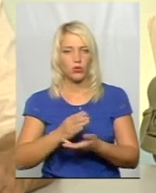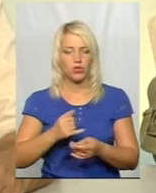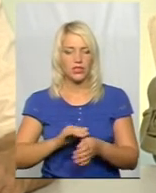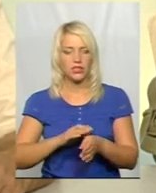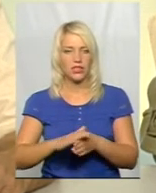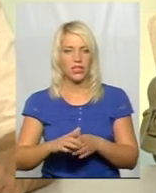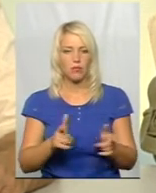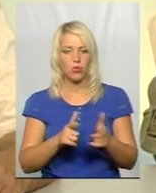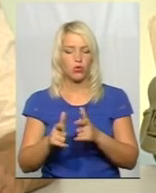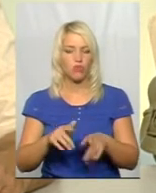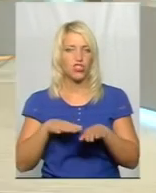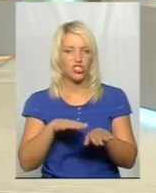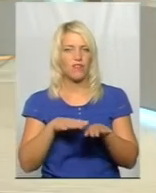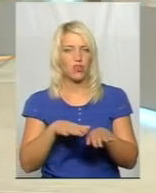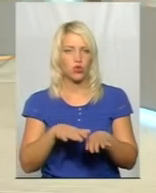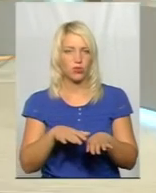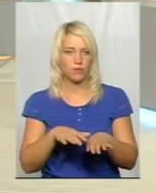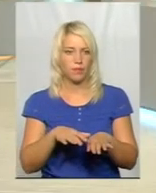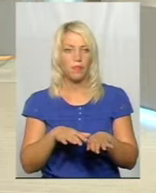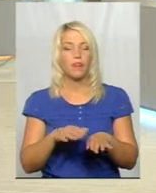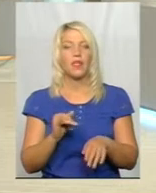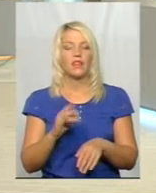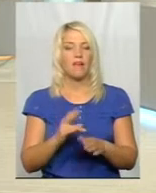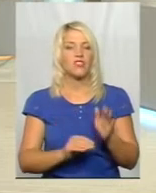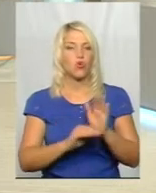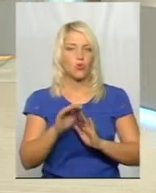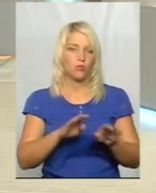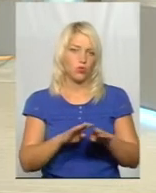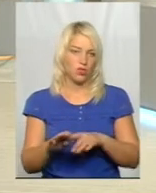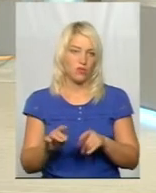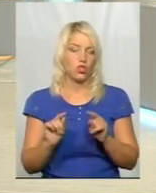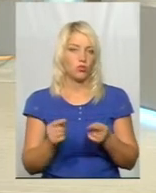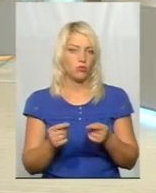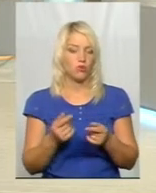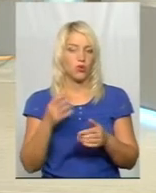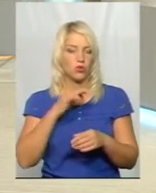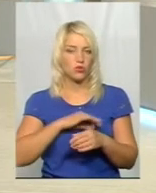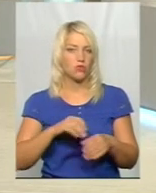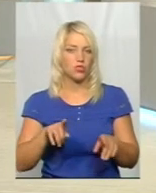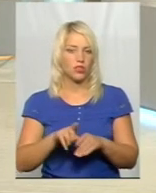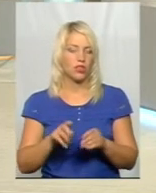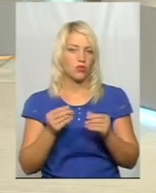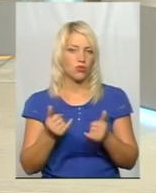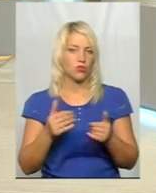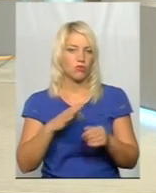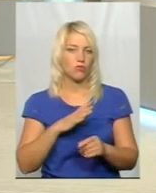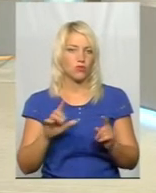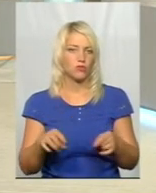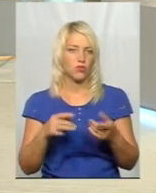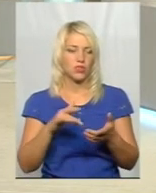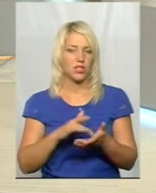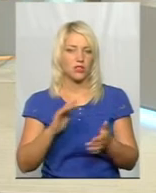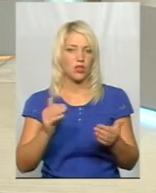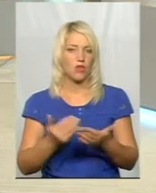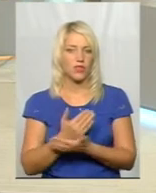підготовку швачок. Так, скажімо, на високому рівні. І ось використовуючи ці кошти, був створений центр новітніх